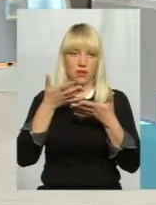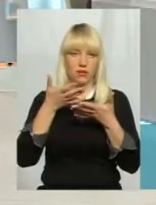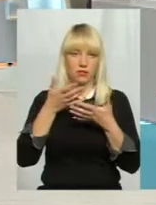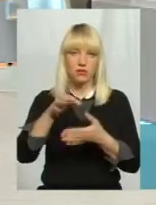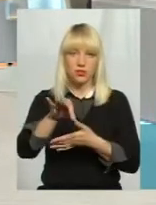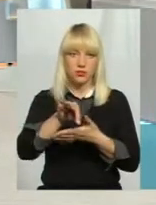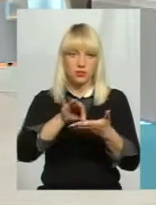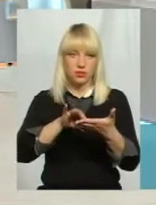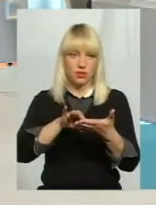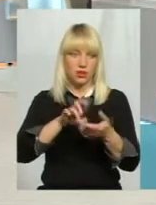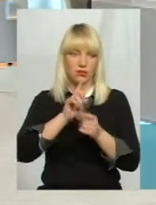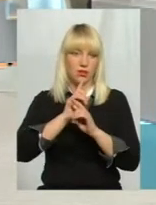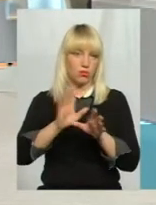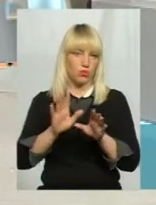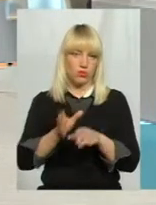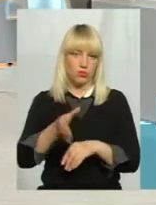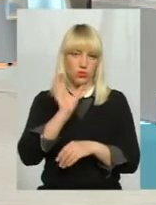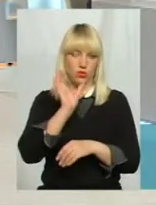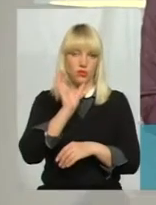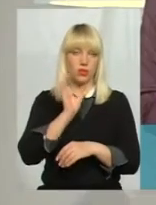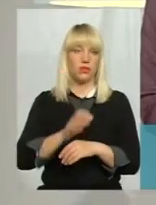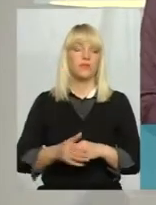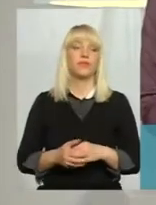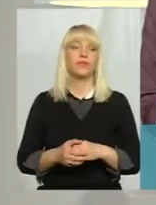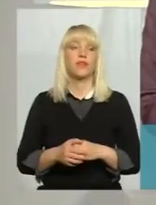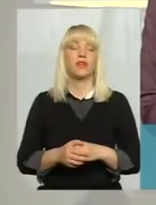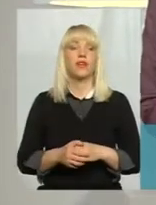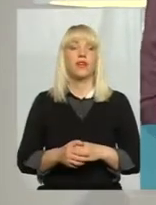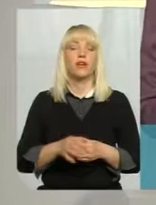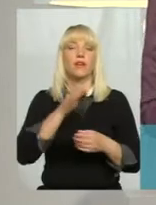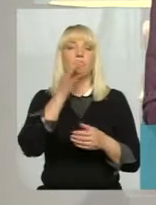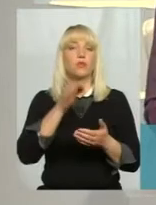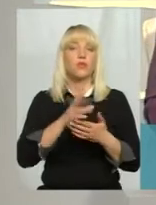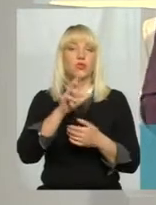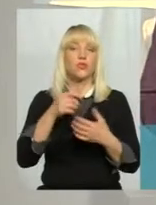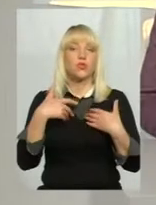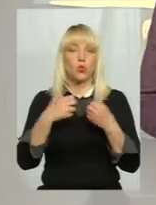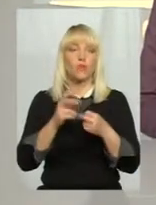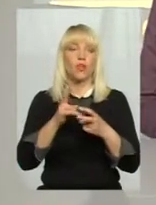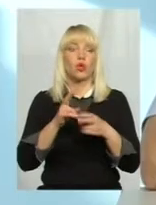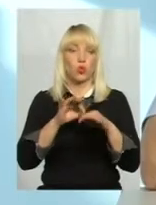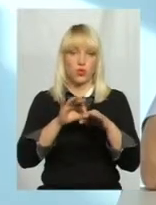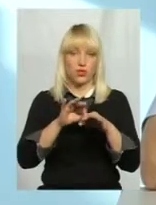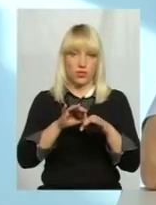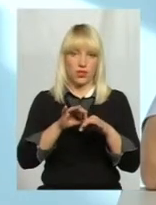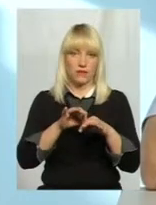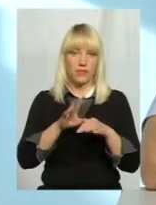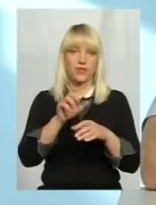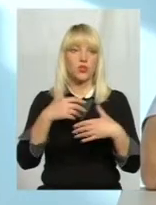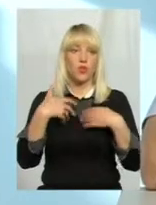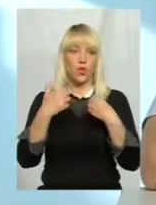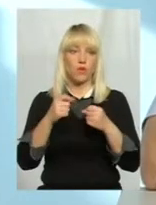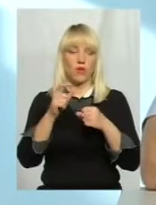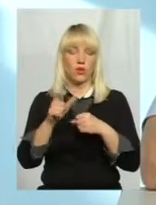не буде його споживати. А все ж таке відповідальність за здоров'я хто несе? За здоров'я людини?